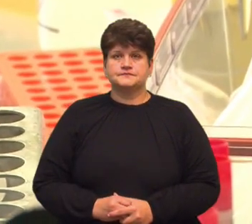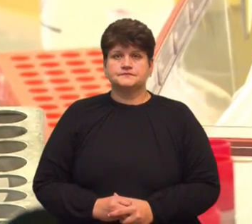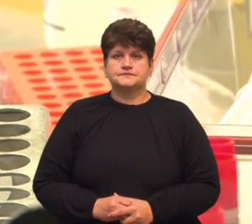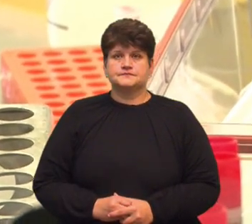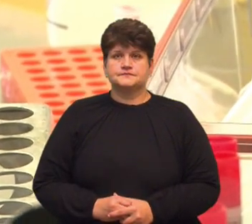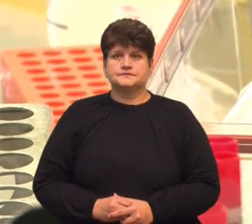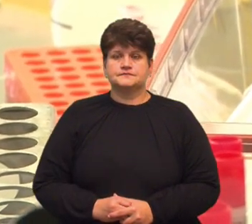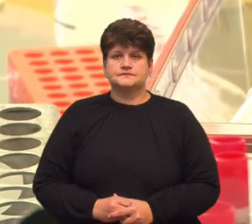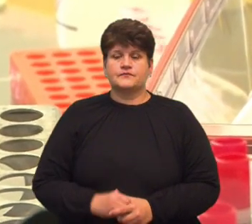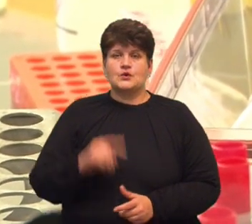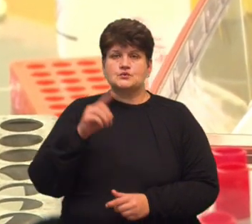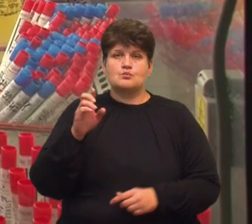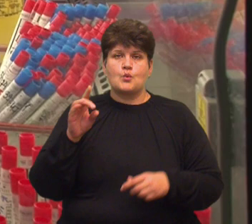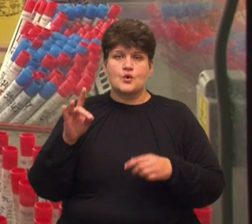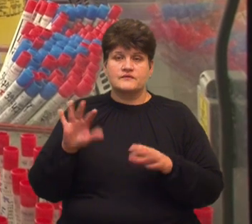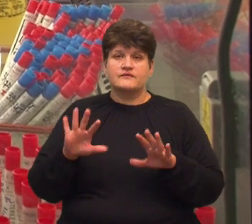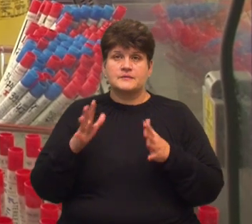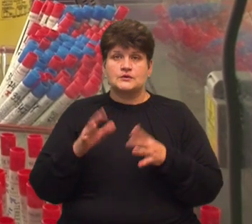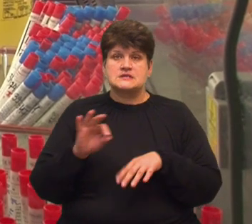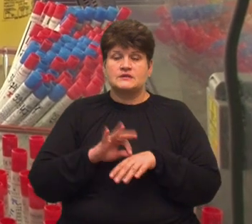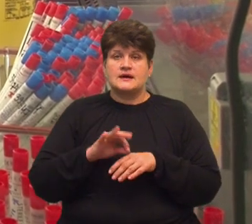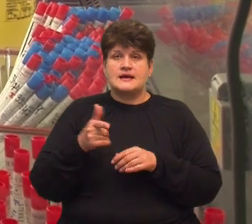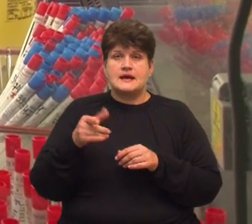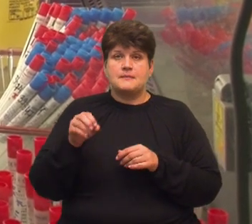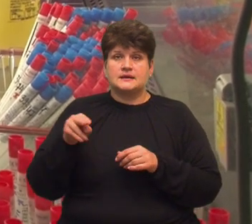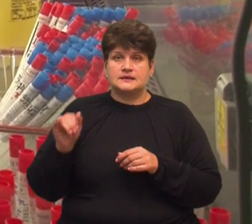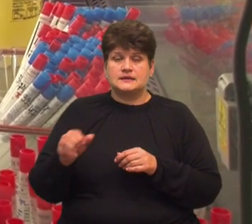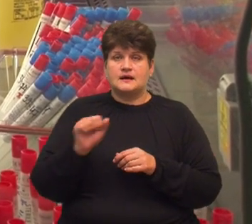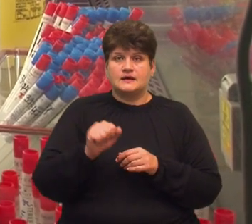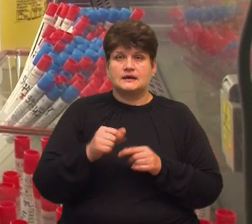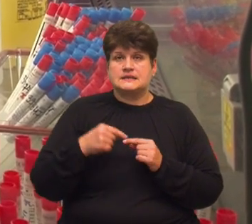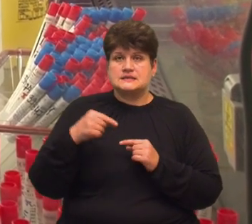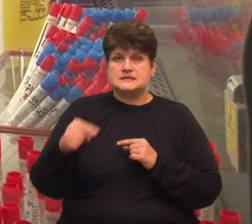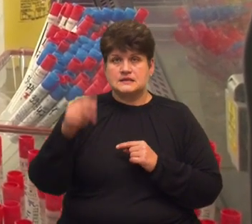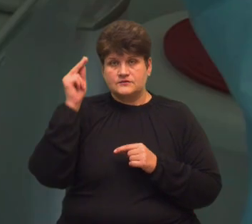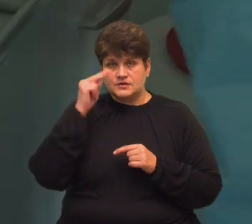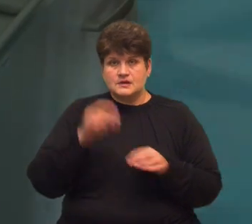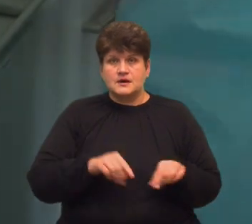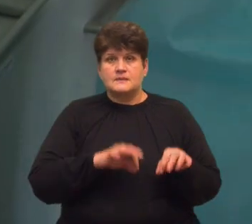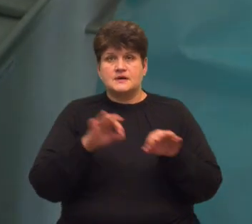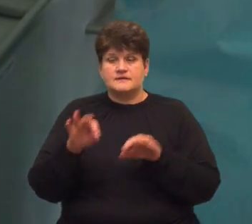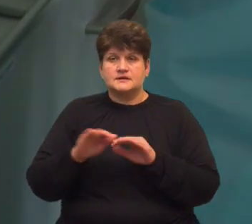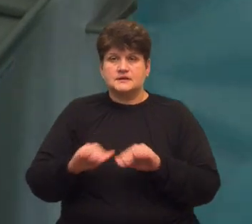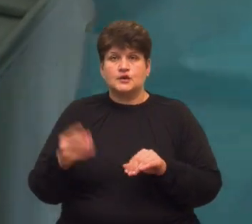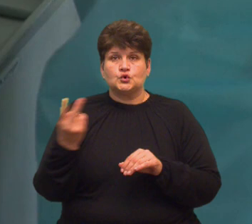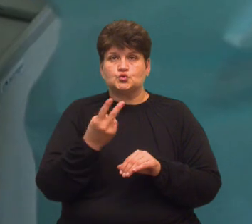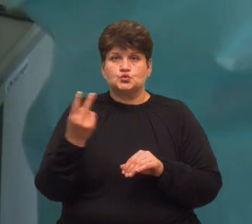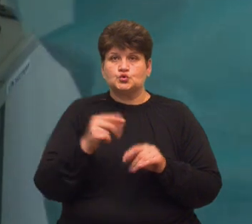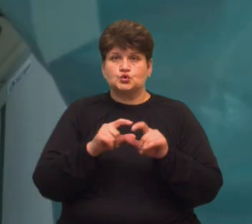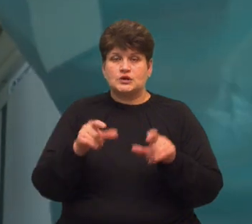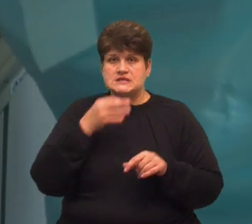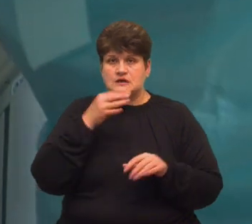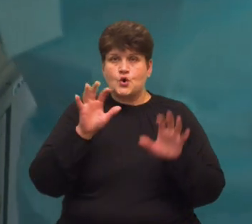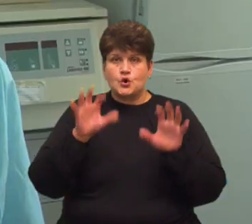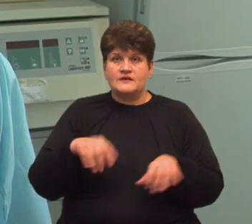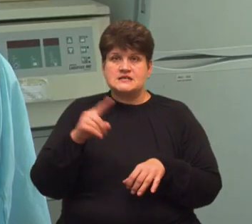У Зборові через випадок захворювання на гепатит А на дистанційне навчання перевели учнів другої школи. Про це Суспільному повідомив голова